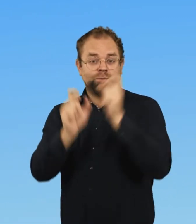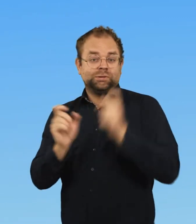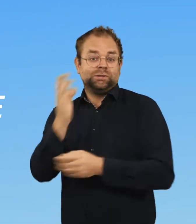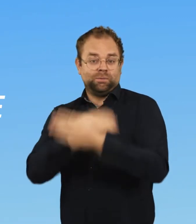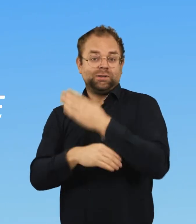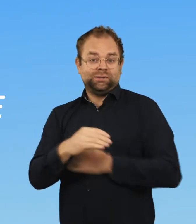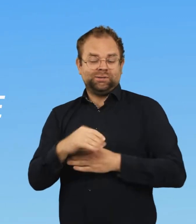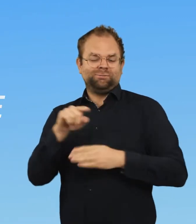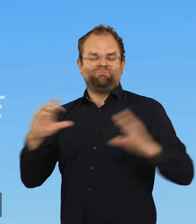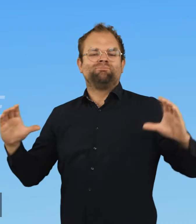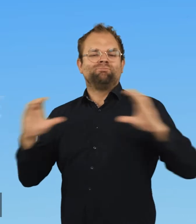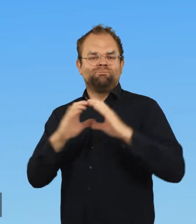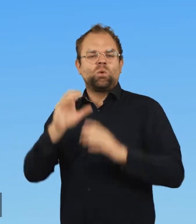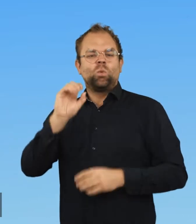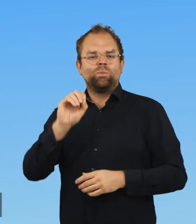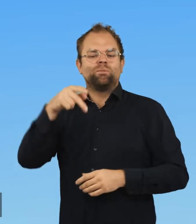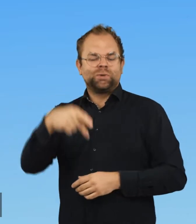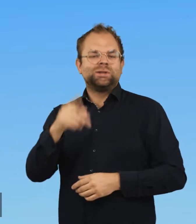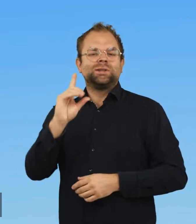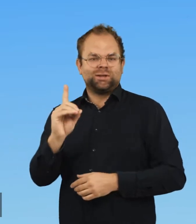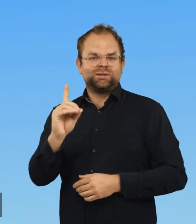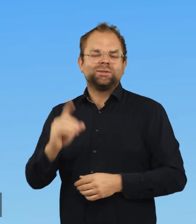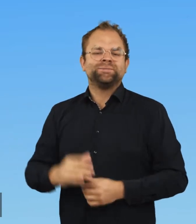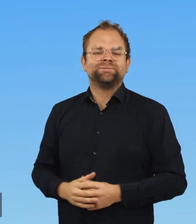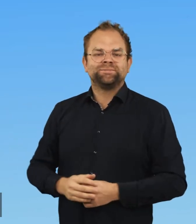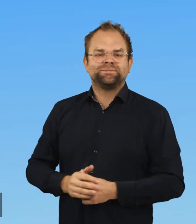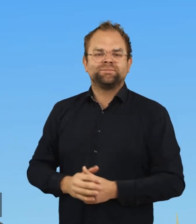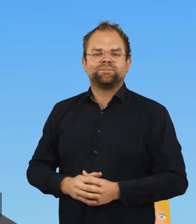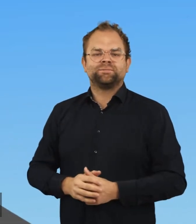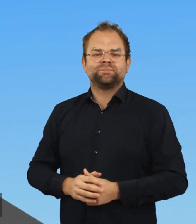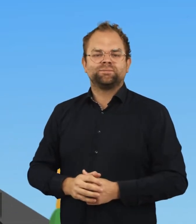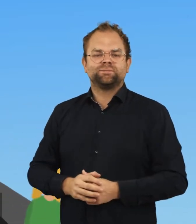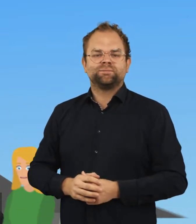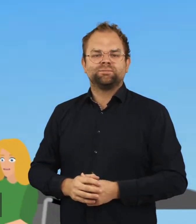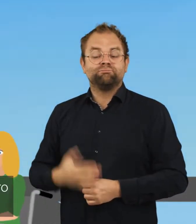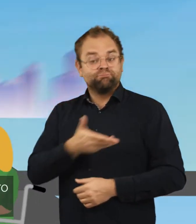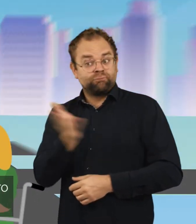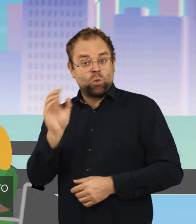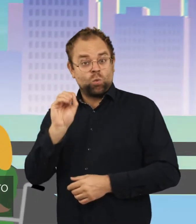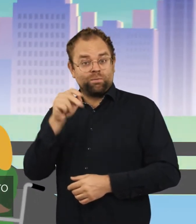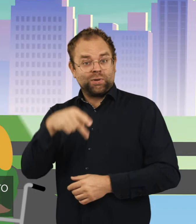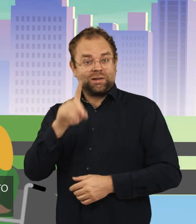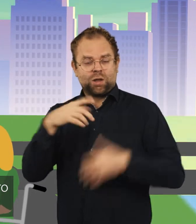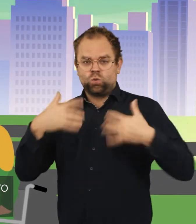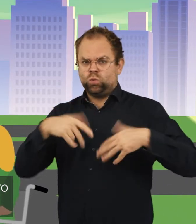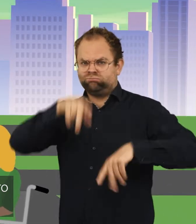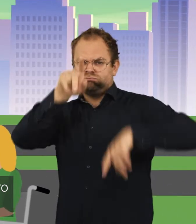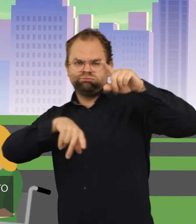con disabilità e la loro emancipazione, organizzazioni anche conosciute come OPD. Le OPD sono